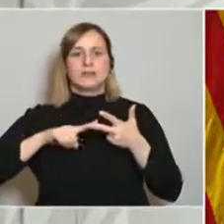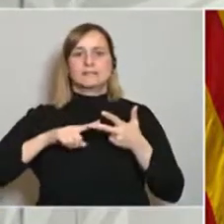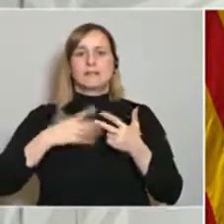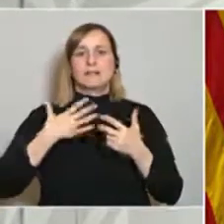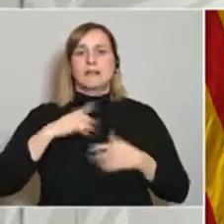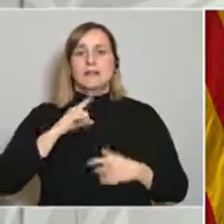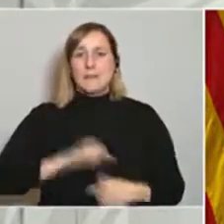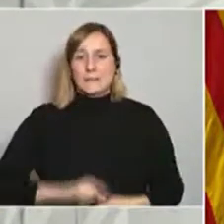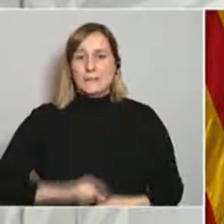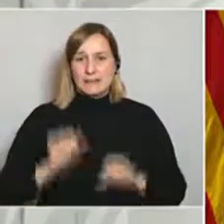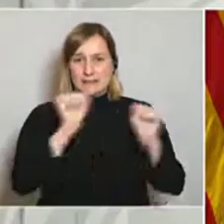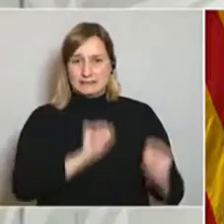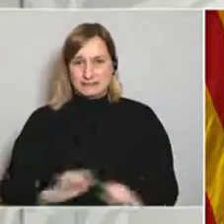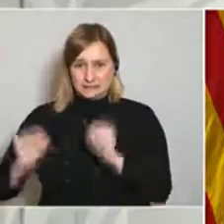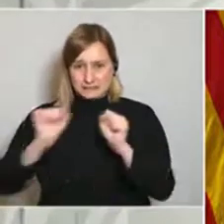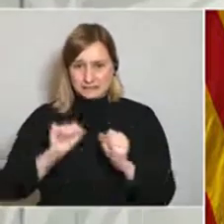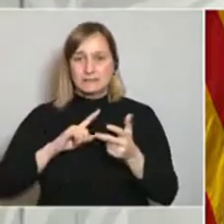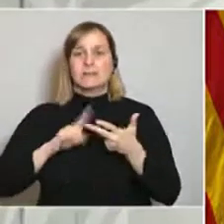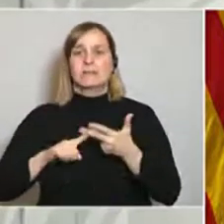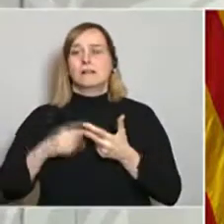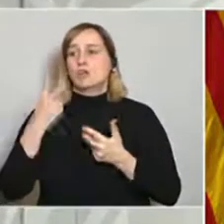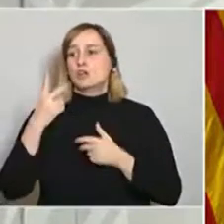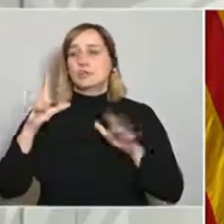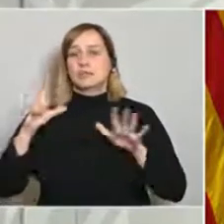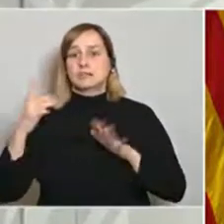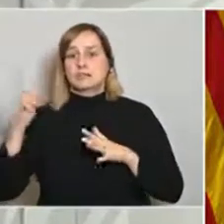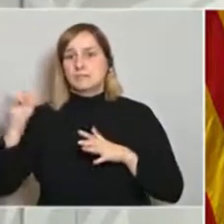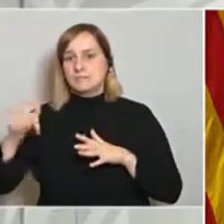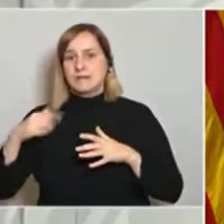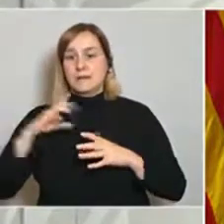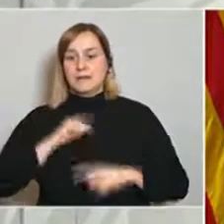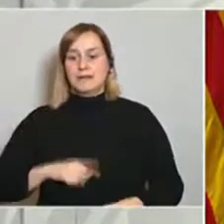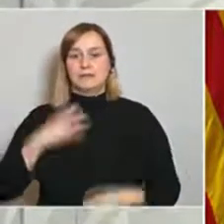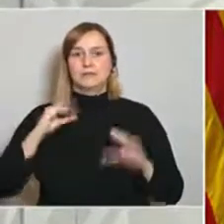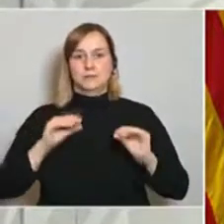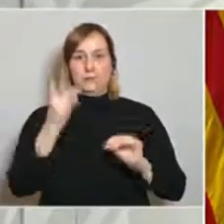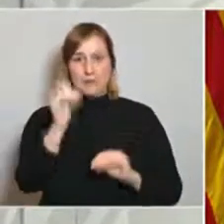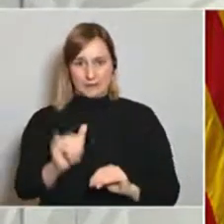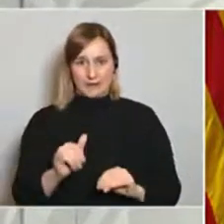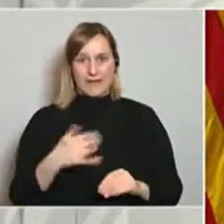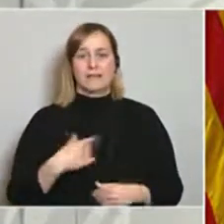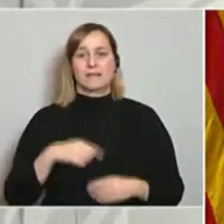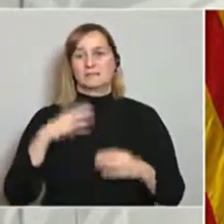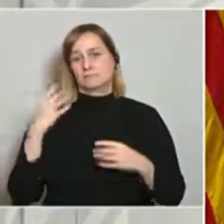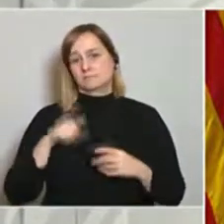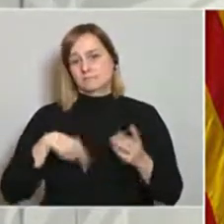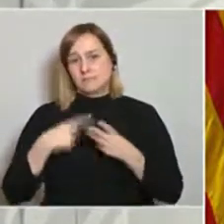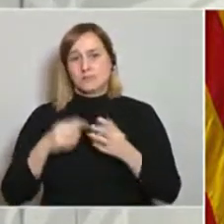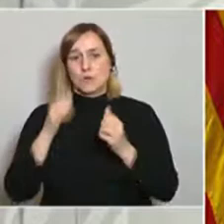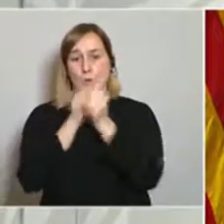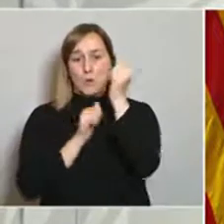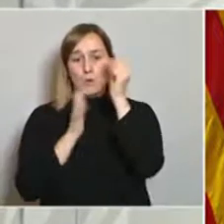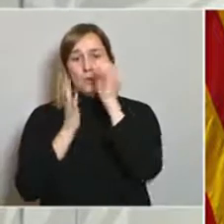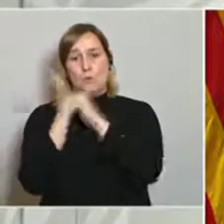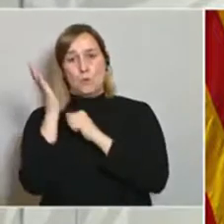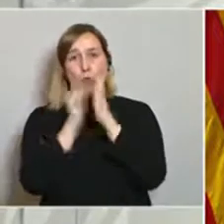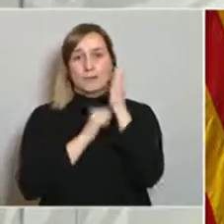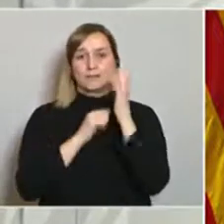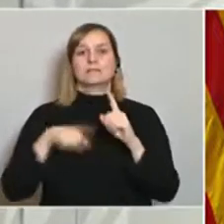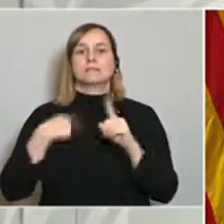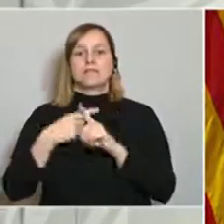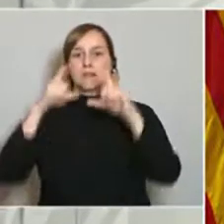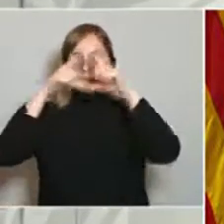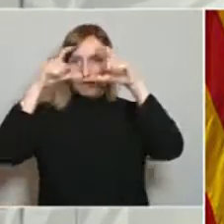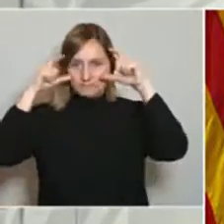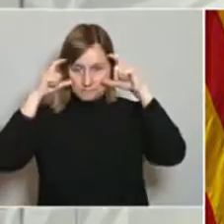impermeables, 275.000 bates d'un sol ús, 2,7 milions de guants i 8.000 ulleres. I